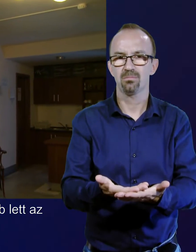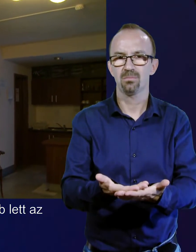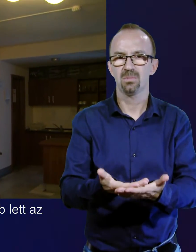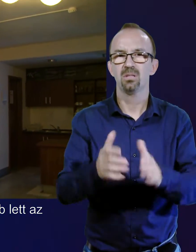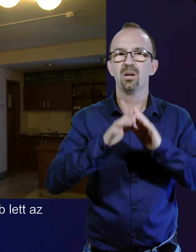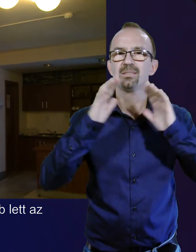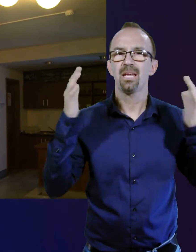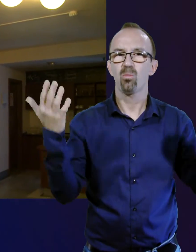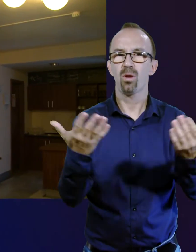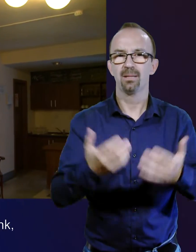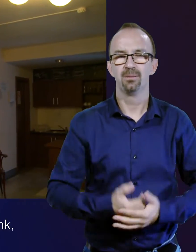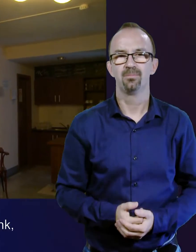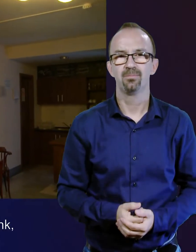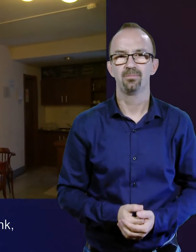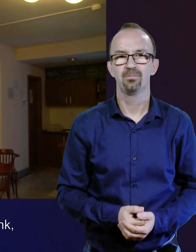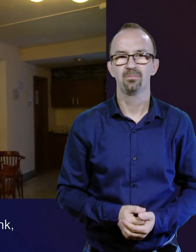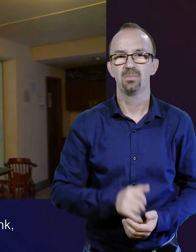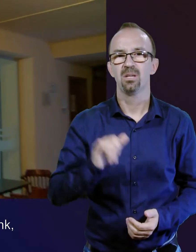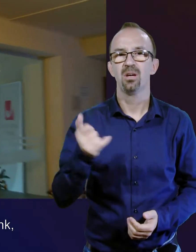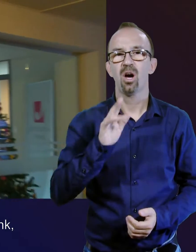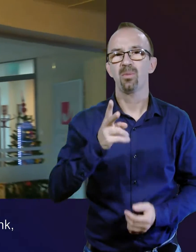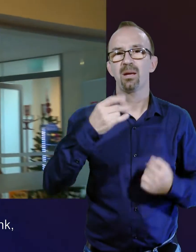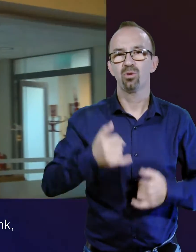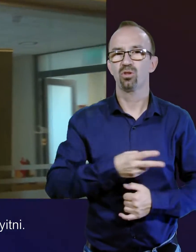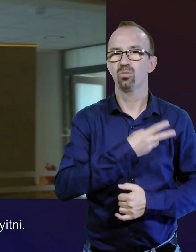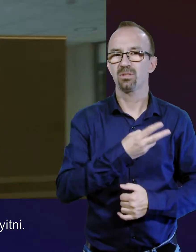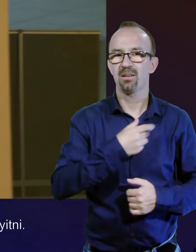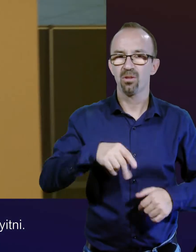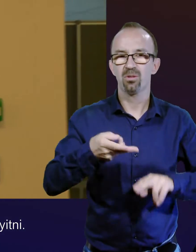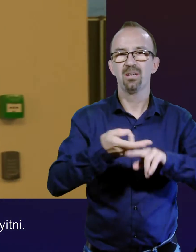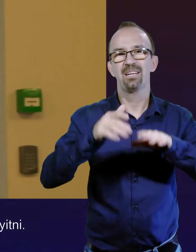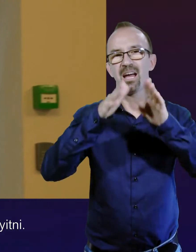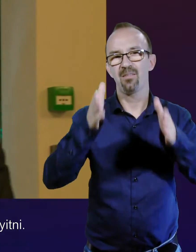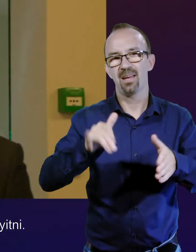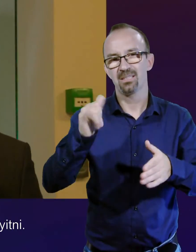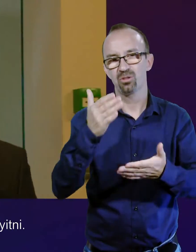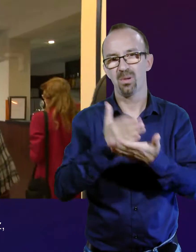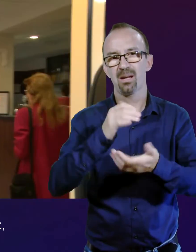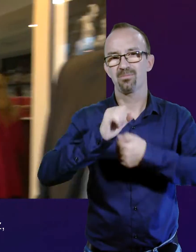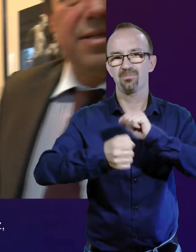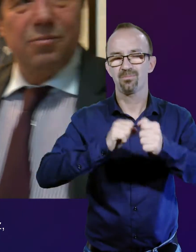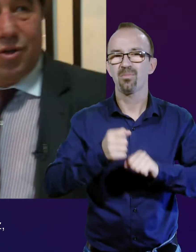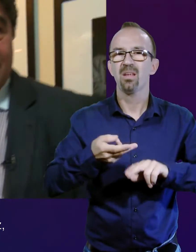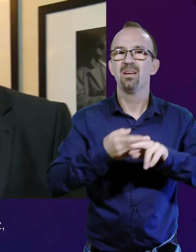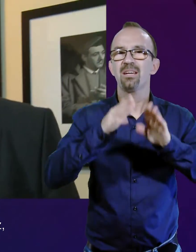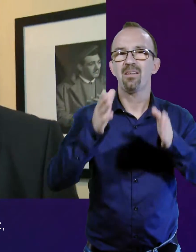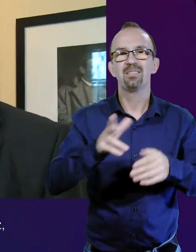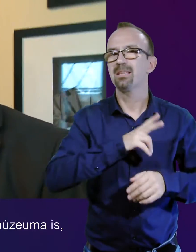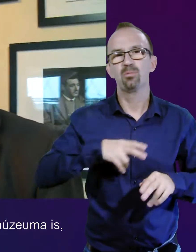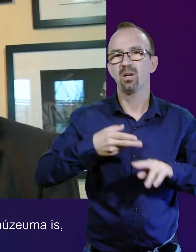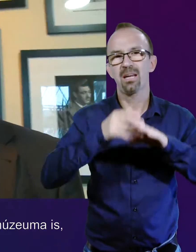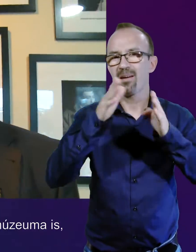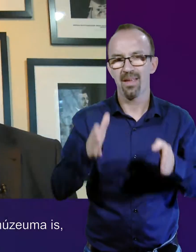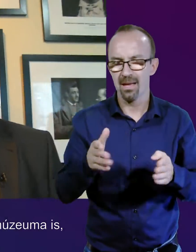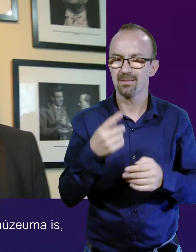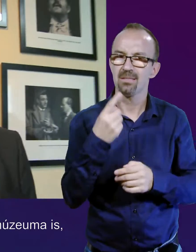épületünk, és amire most büszkék vagyunk, hogy egy kávéházat is tudtunk nyitni. A kávéház nem csak kávéház,